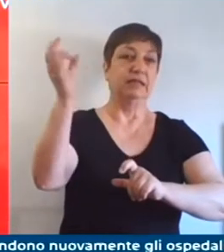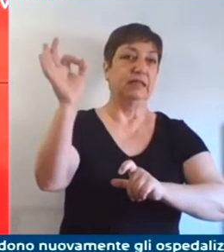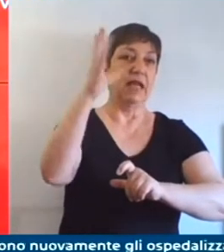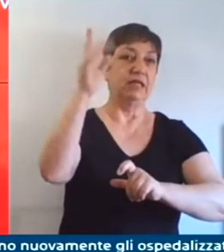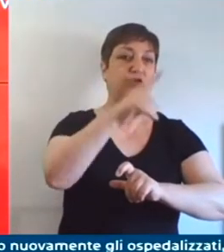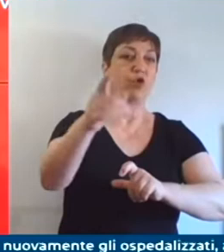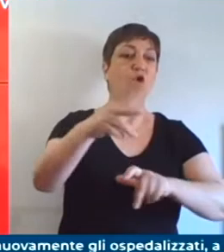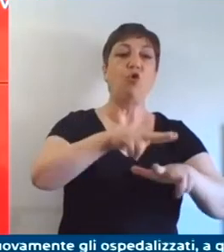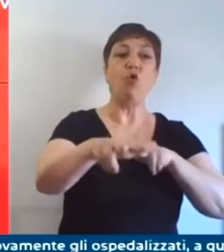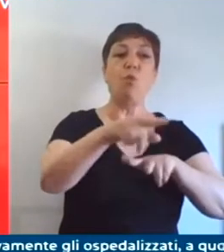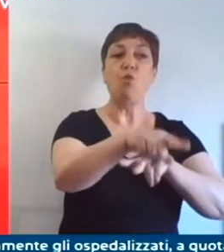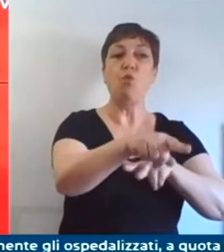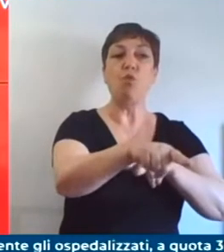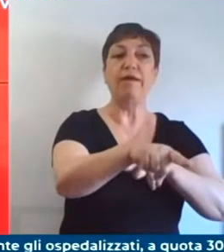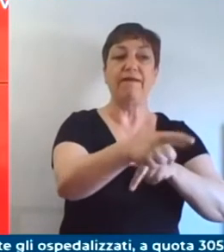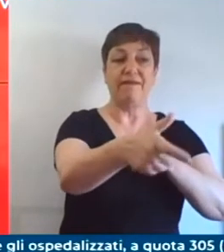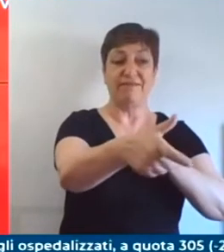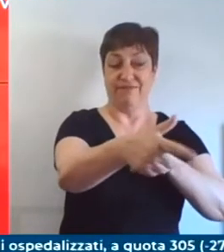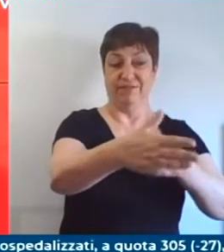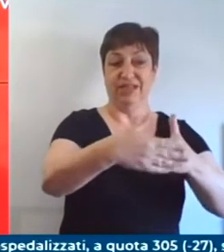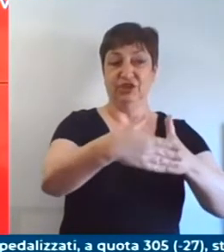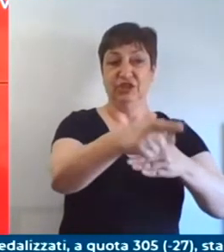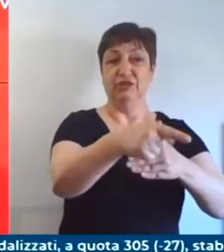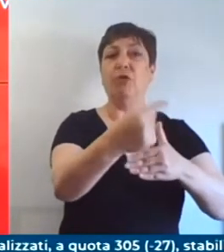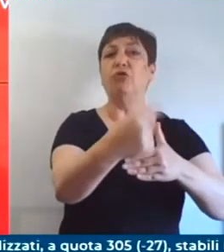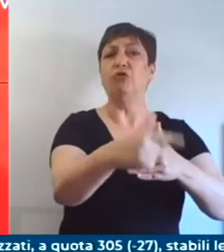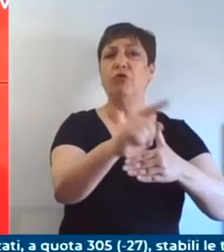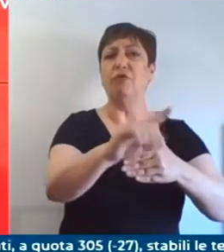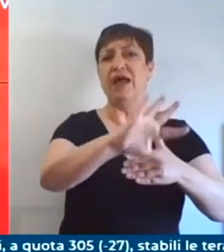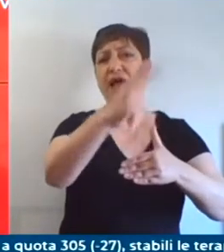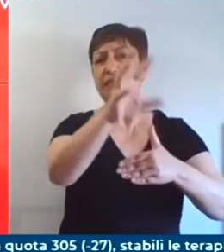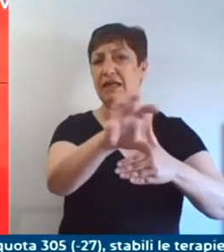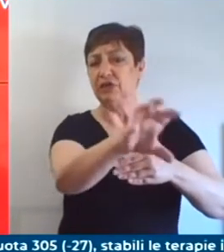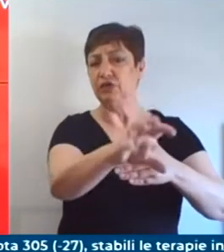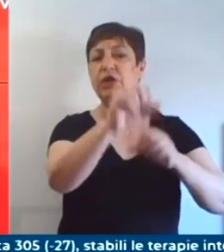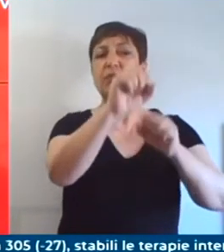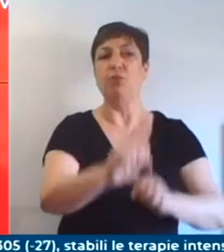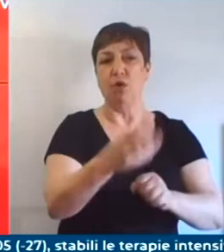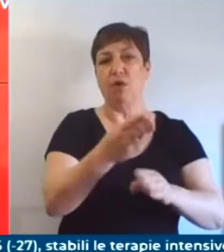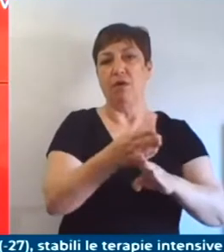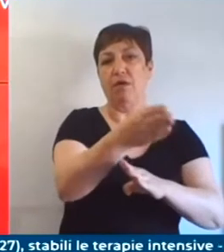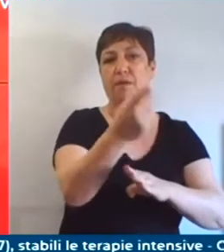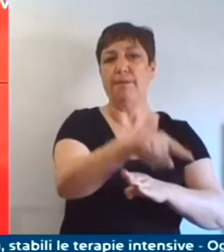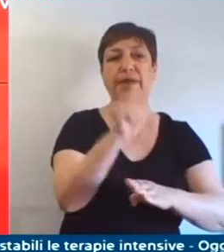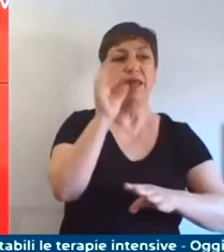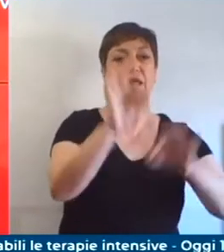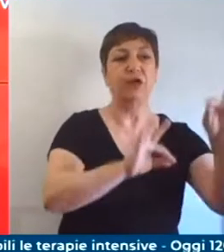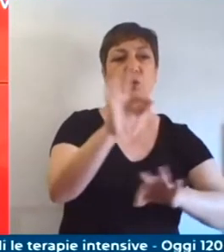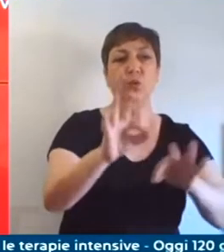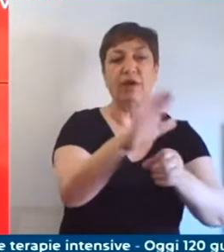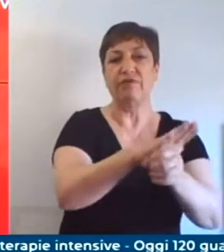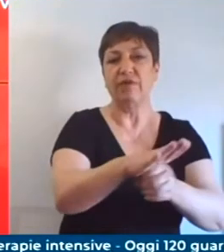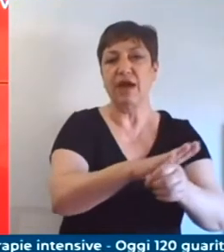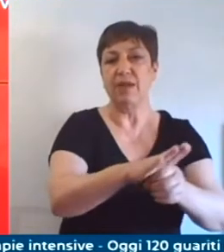parenti. Non appena questo l'abbiamo comunicato ovviamente al presidente Rossi, al presidente Bonecini e al presidente Cirio non